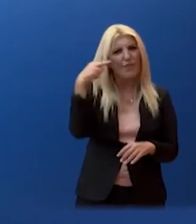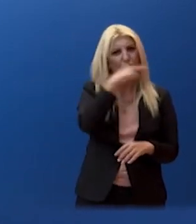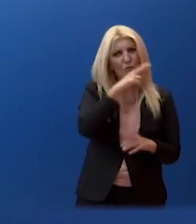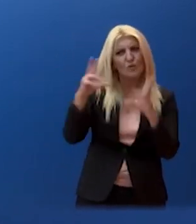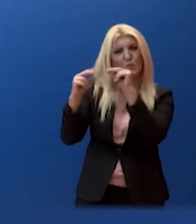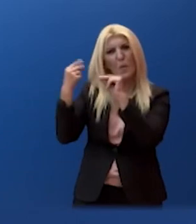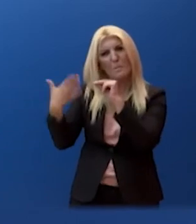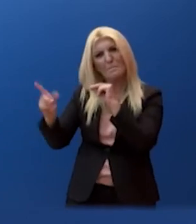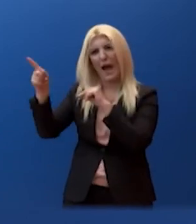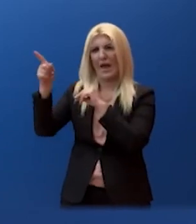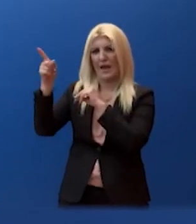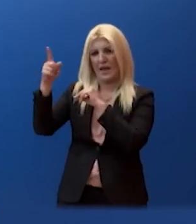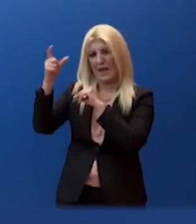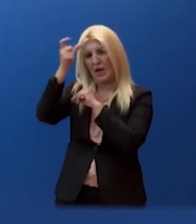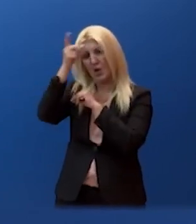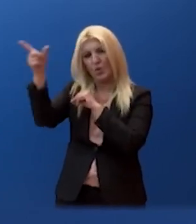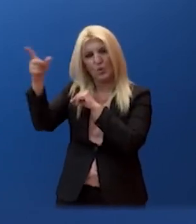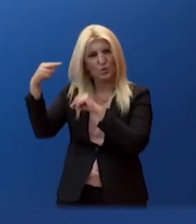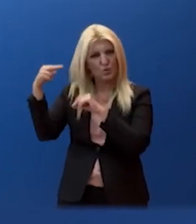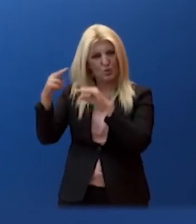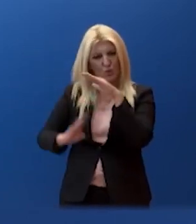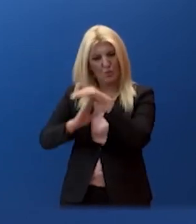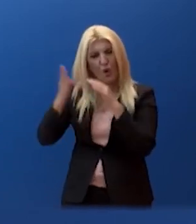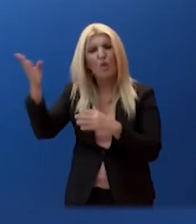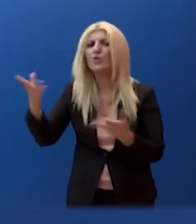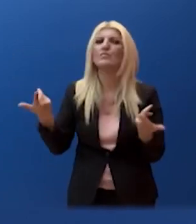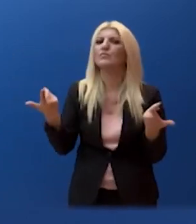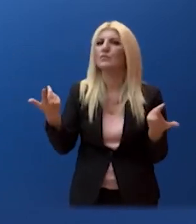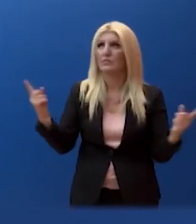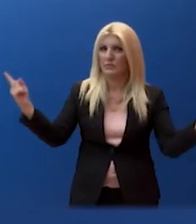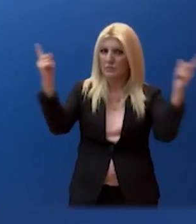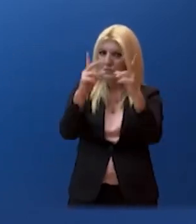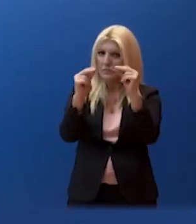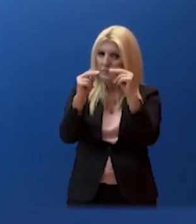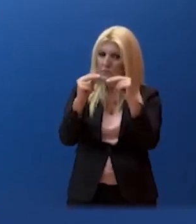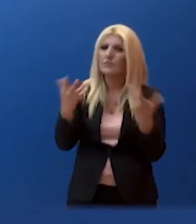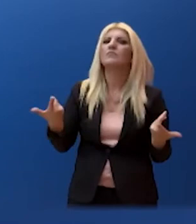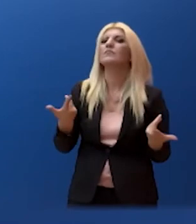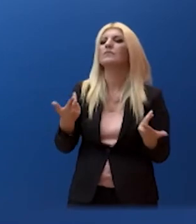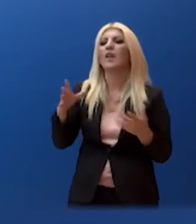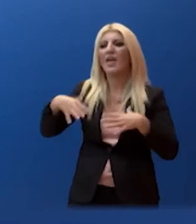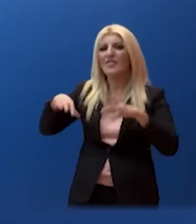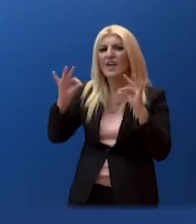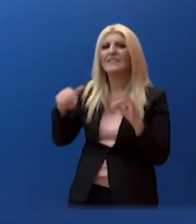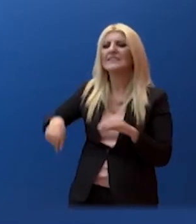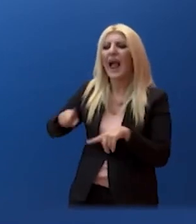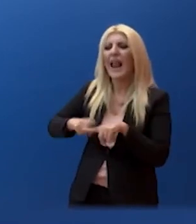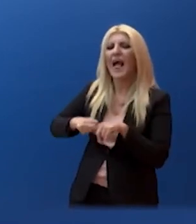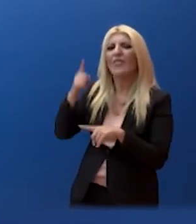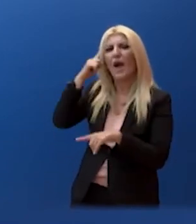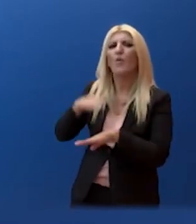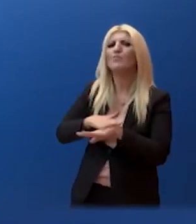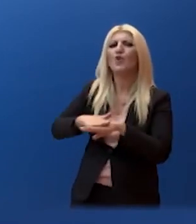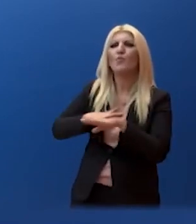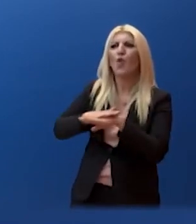προϋποθέσεις για να μιλήσουν οι δύο ηγέτες ή να ξεκινήσουν οι διερευνητικές πέρα από τις προϋποθέσεις που θέτει η ελληνική πλευρά και τις γνωρίζουμε από